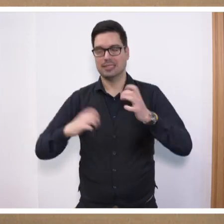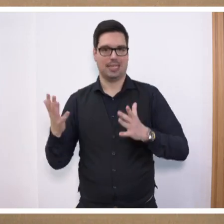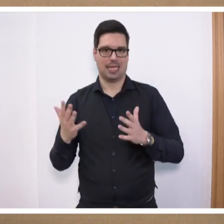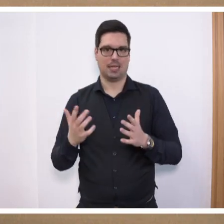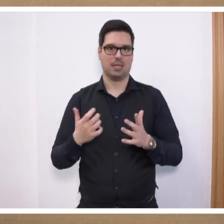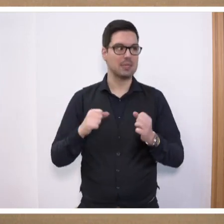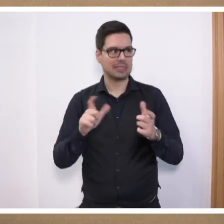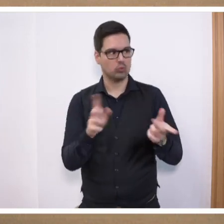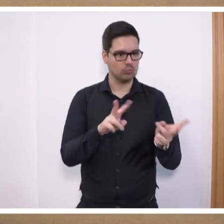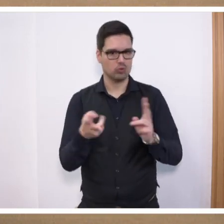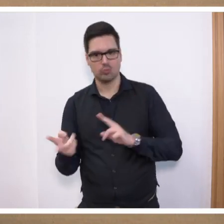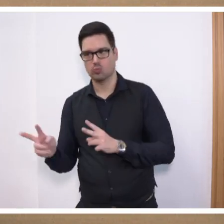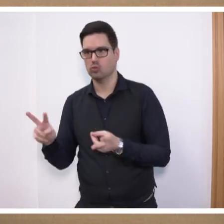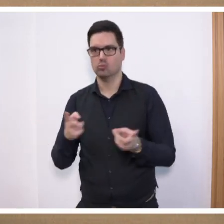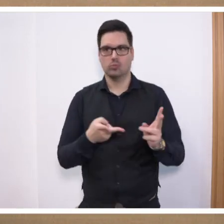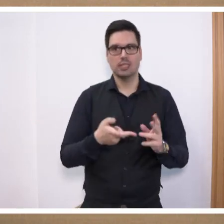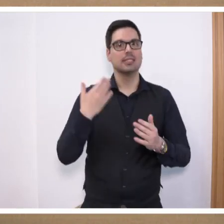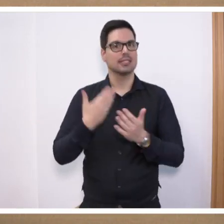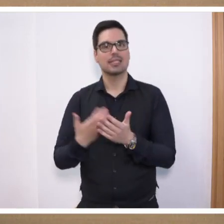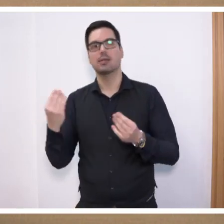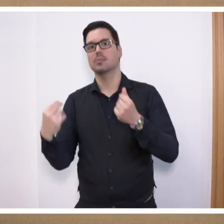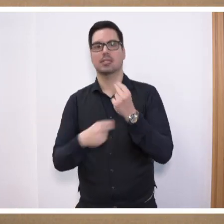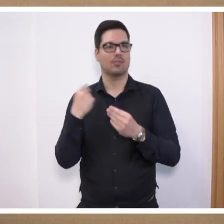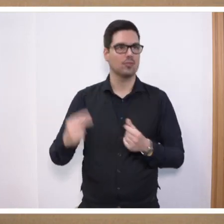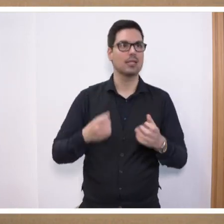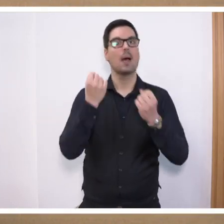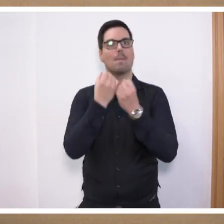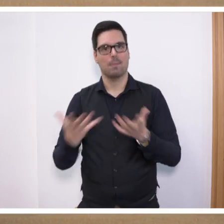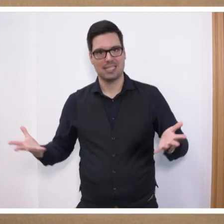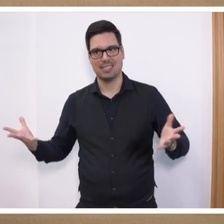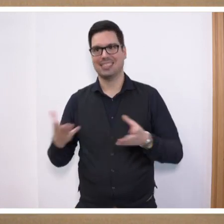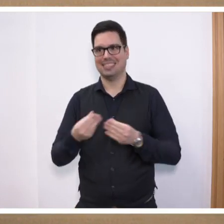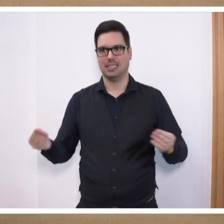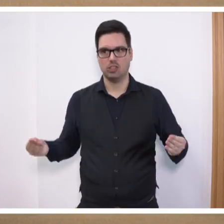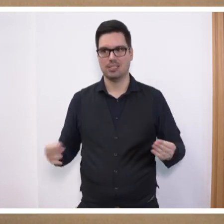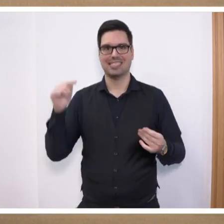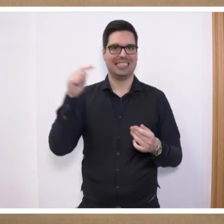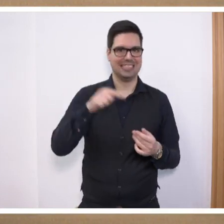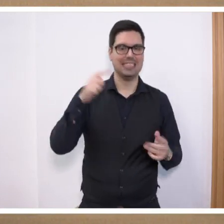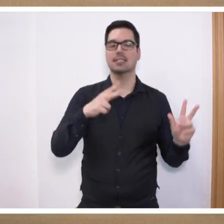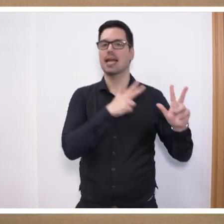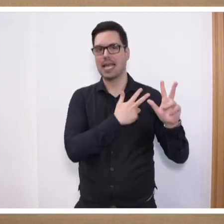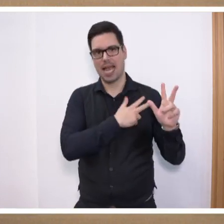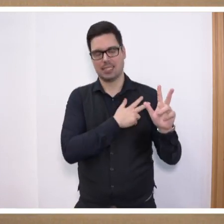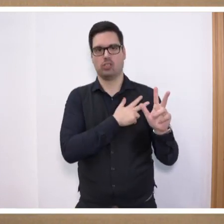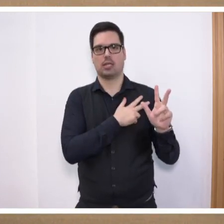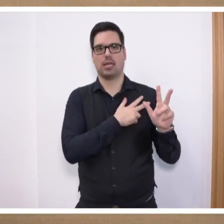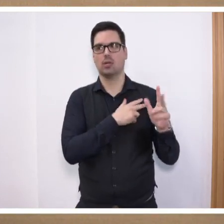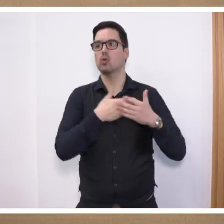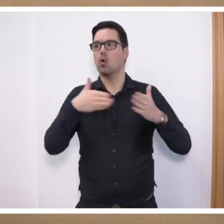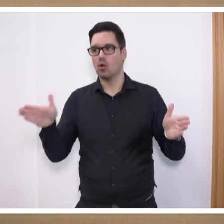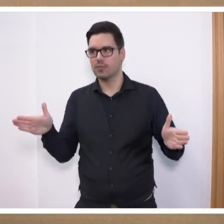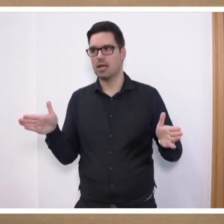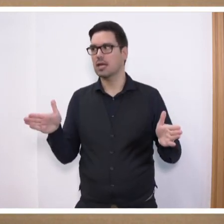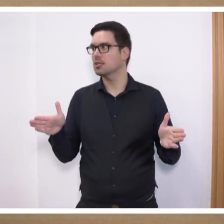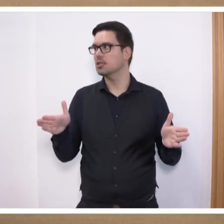reagieren. Von daher hat man oft den Eindruck, es passiert nichts. Diese Ehrlichkeit und diese Offenheit würde ich